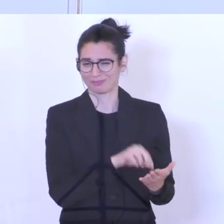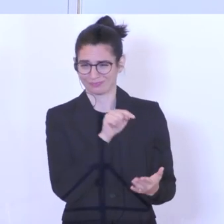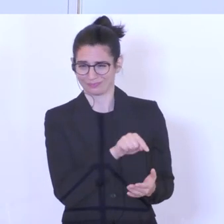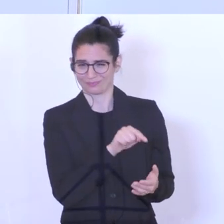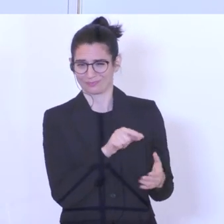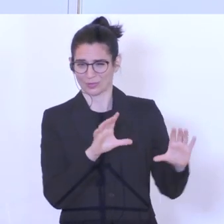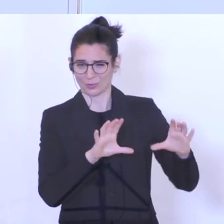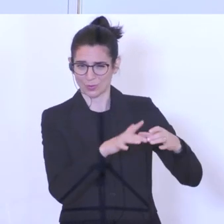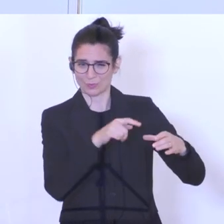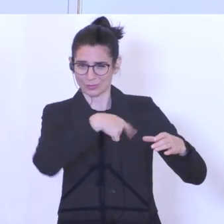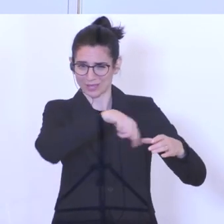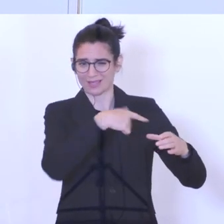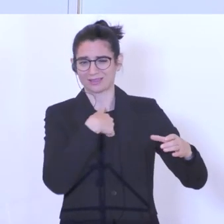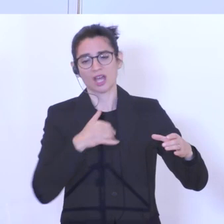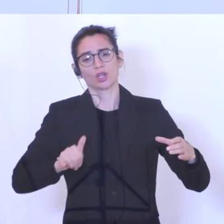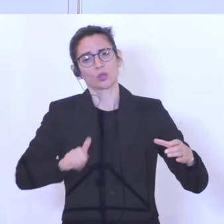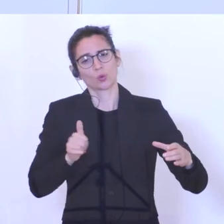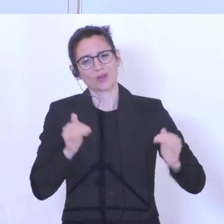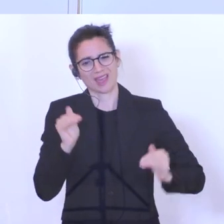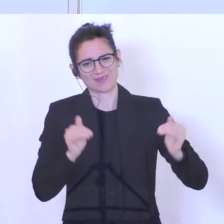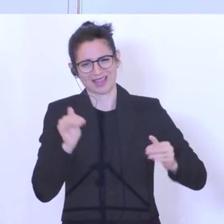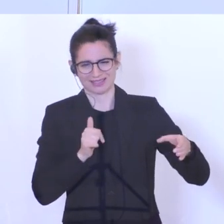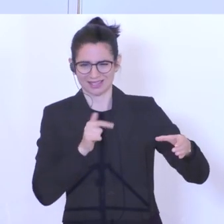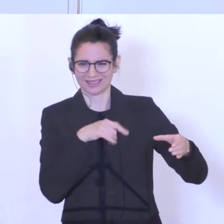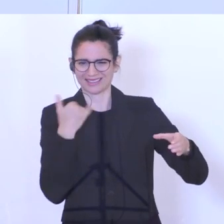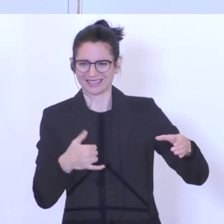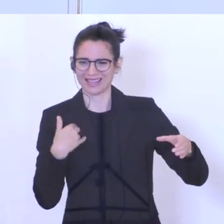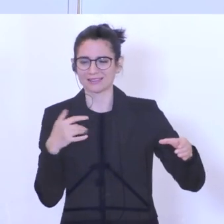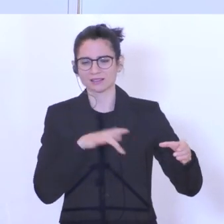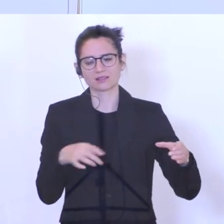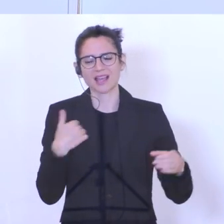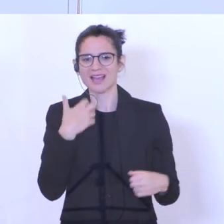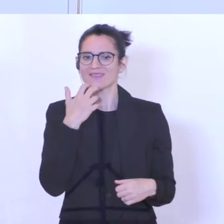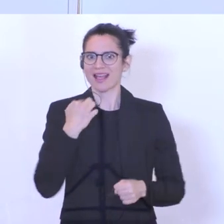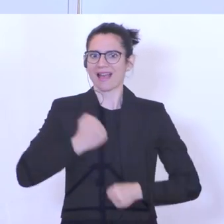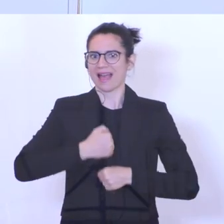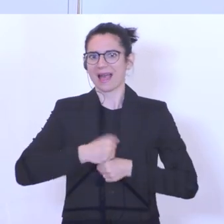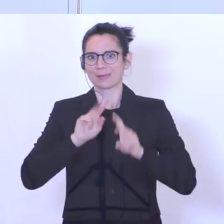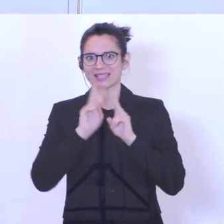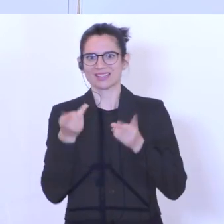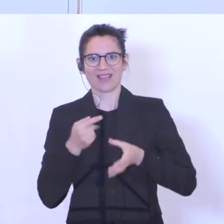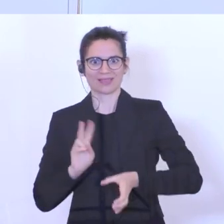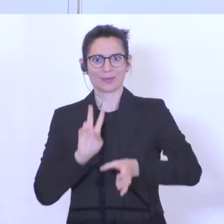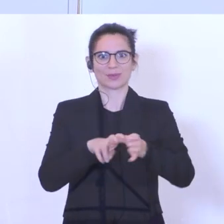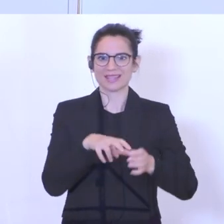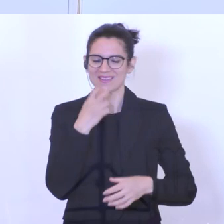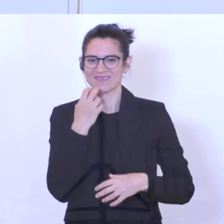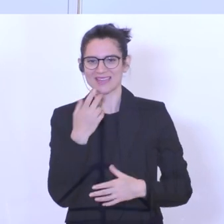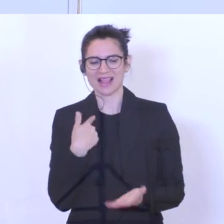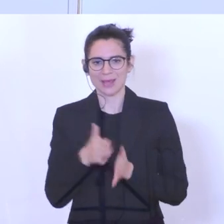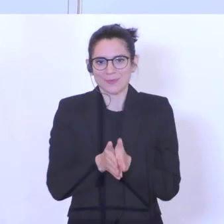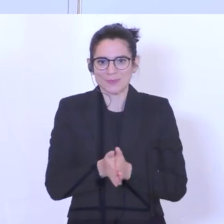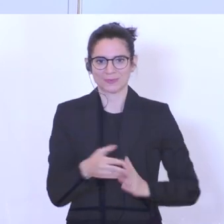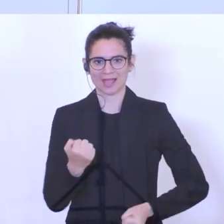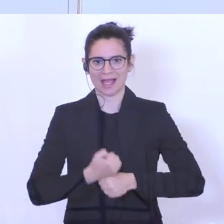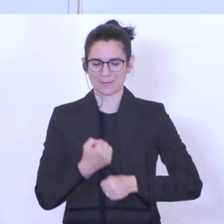das sind die jungen Erwachsenen, die gerade ihren Sprung in das Arbeitsleben machen wollen und